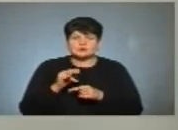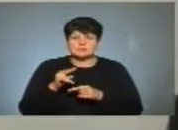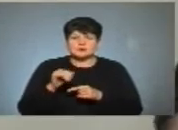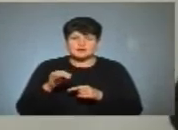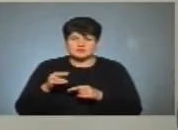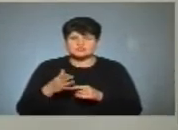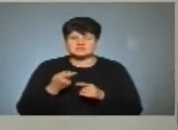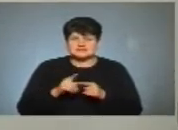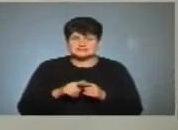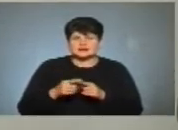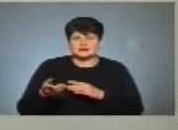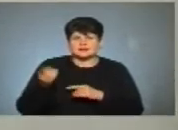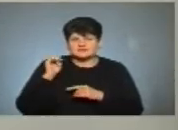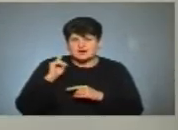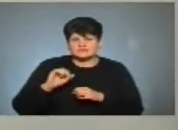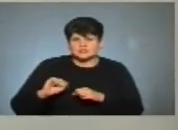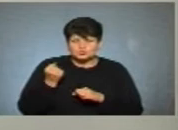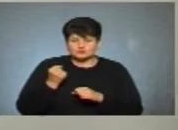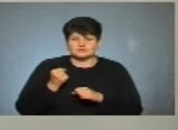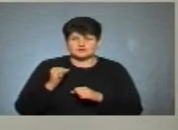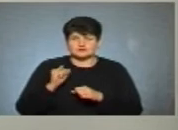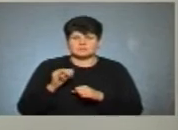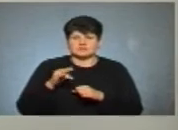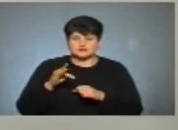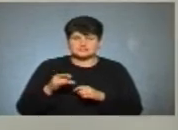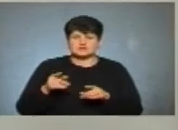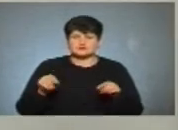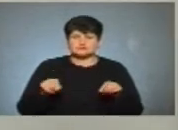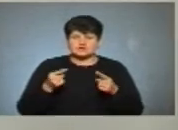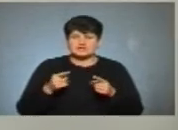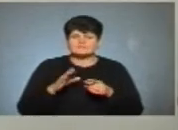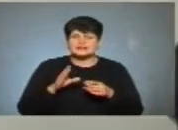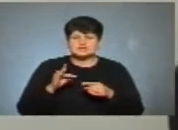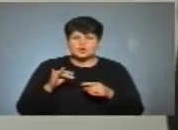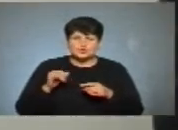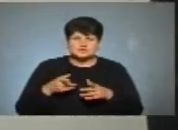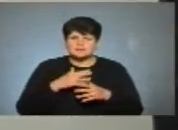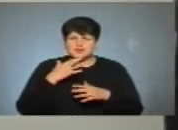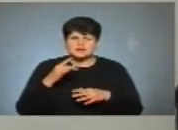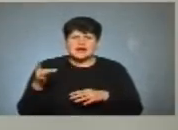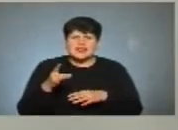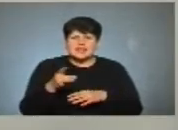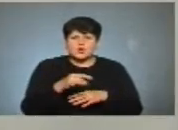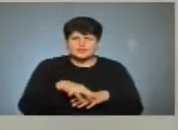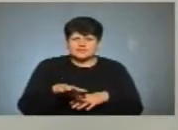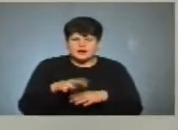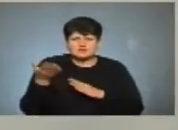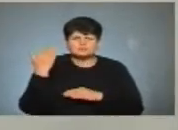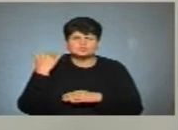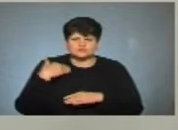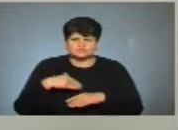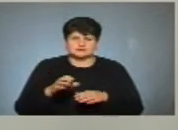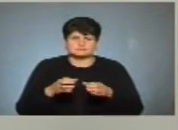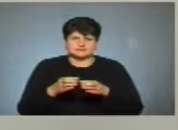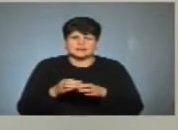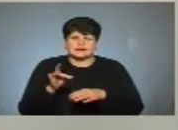давній друг, і підніш партнер Коломойського. Їх створили зокрема і відродження. Там всіх повних регіоналів, бувших, тому подібних, наприклад,